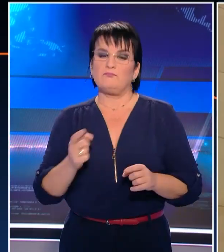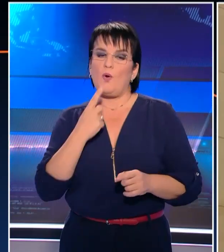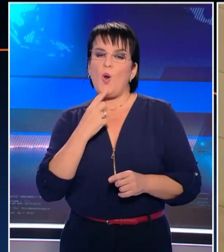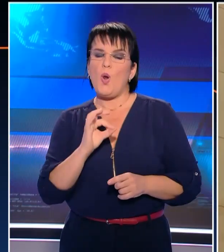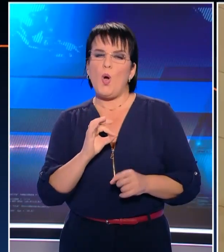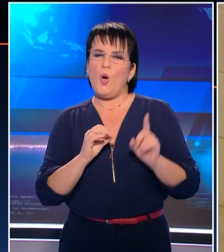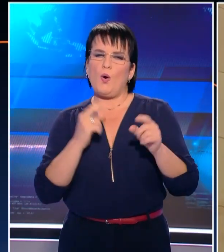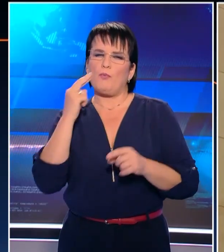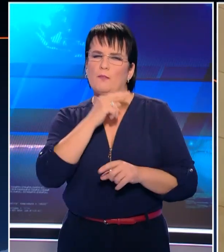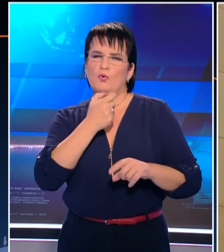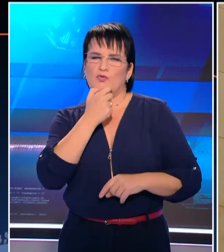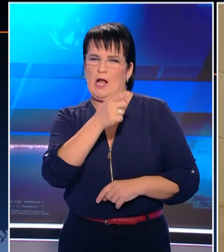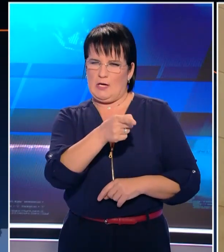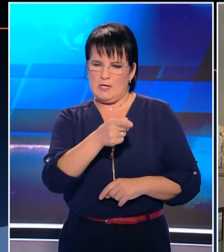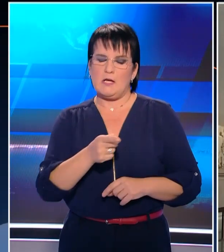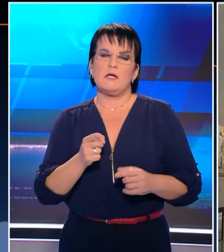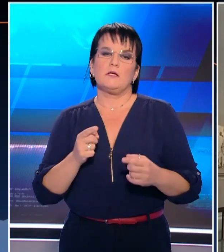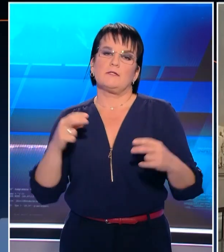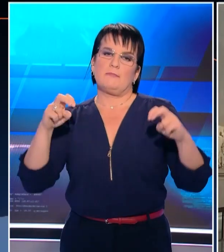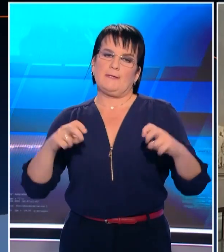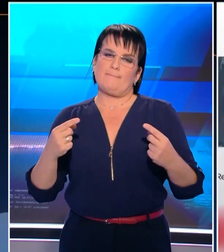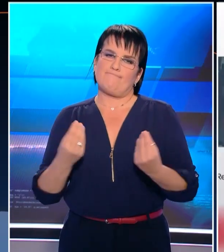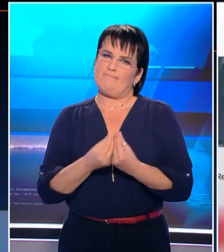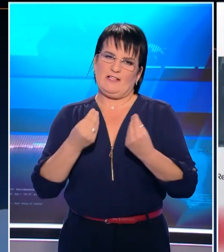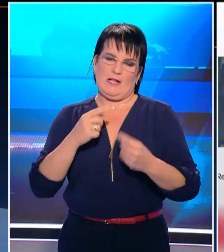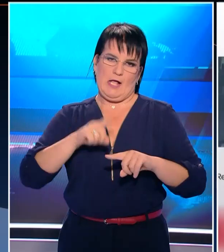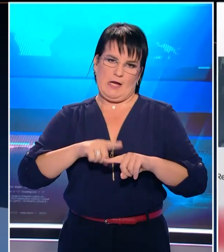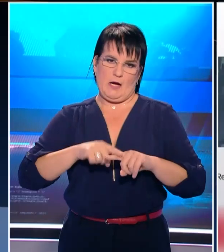κράτησε ο Βρετανός Πρωθυπουργός απέναντι στον κύριο Μητσοτάκη.